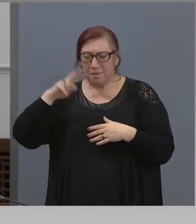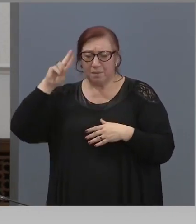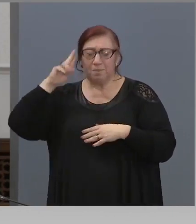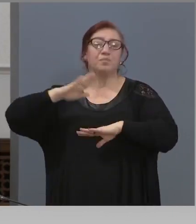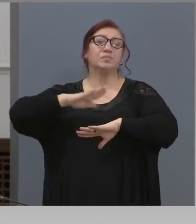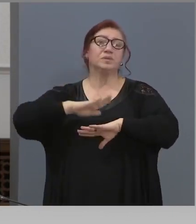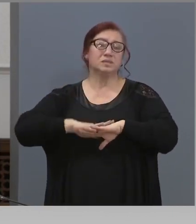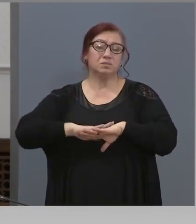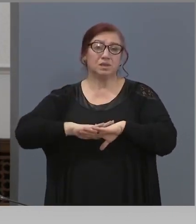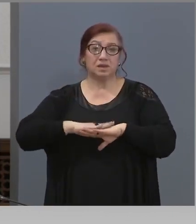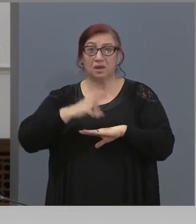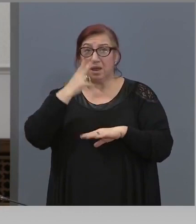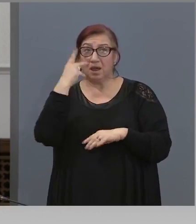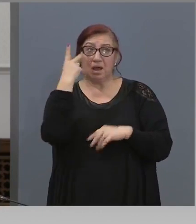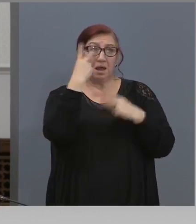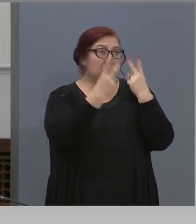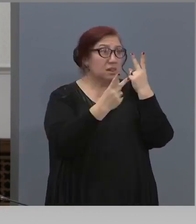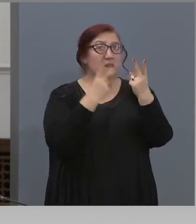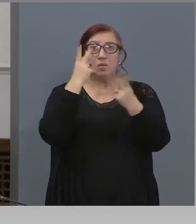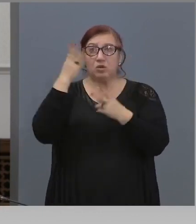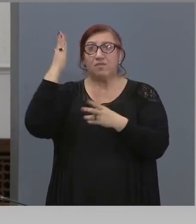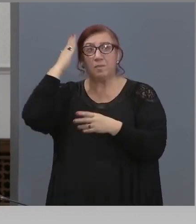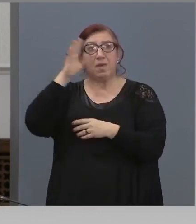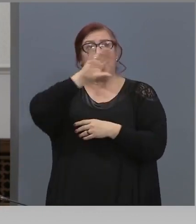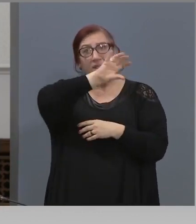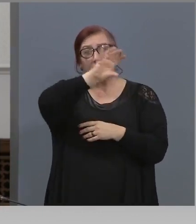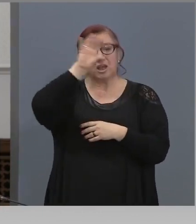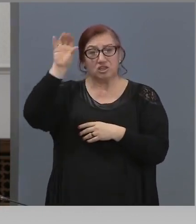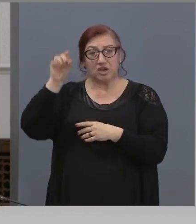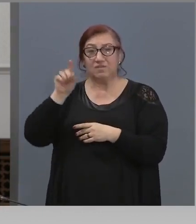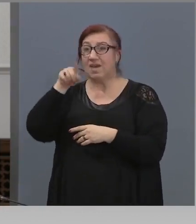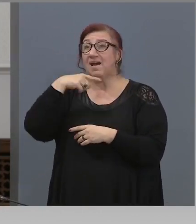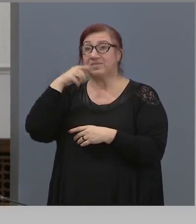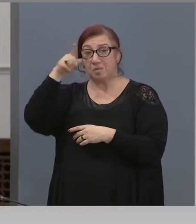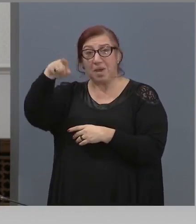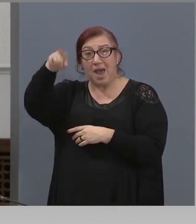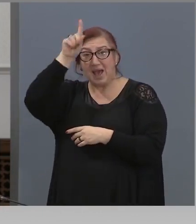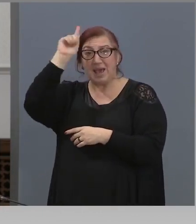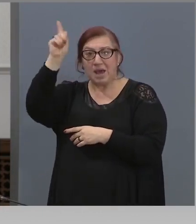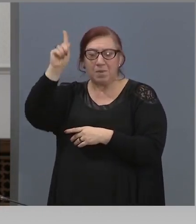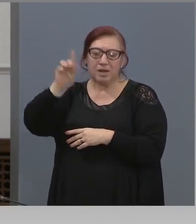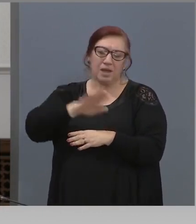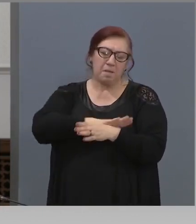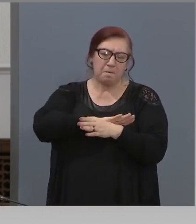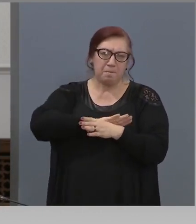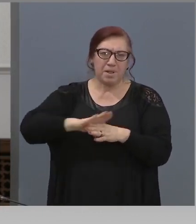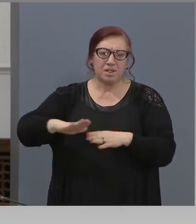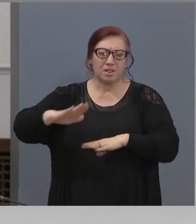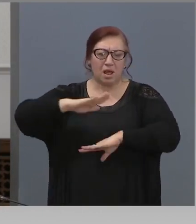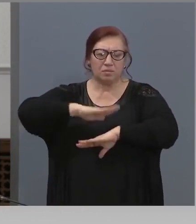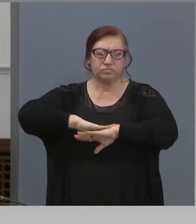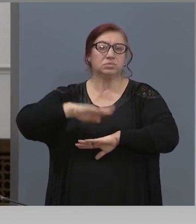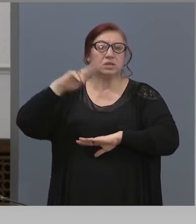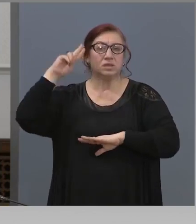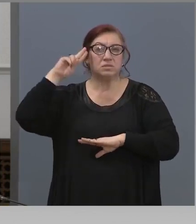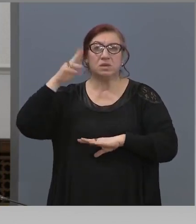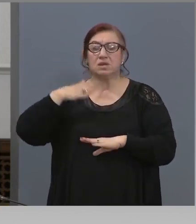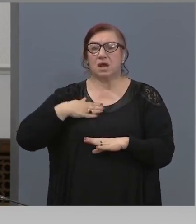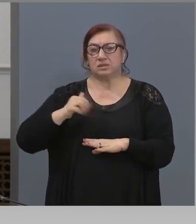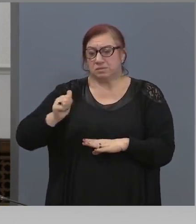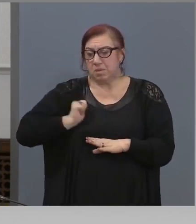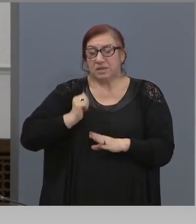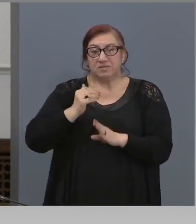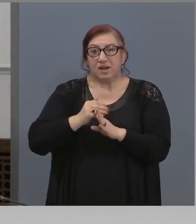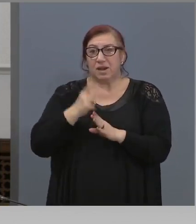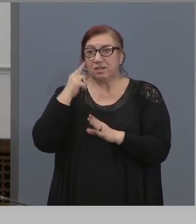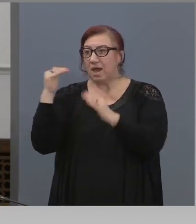от колко държави наблюдаваме, в Германия, каваме, там имат, само те създадоха ред, и за това сравнение с другите, дали